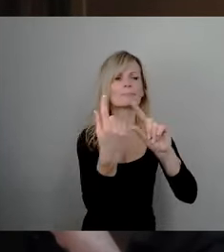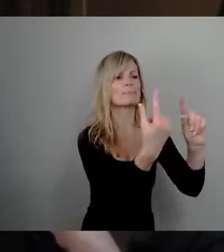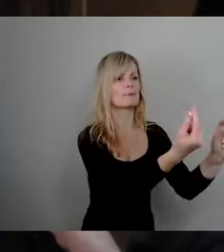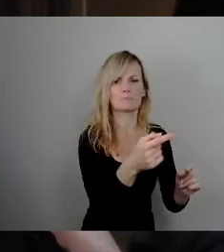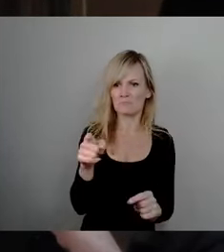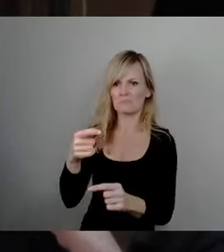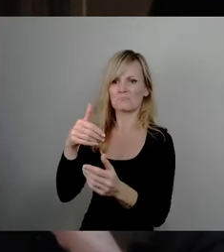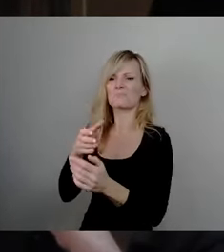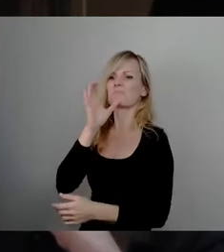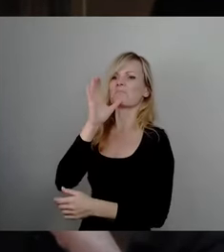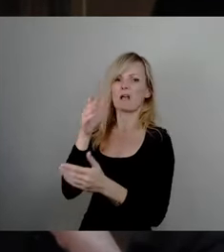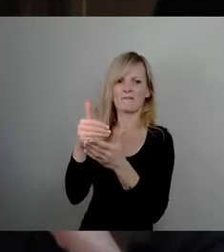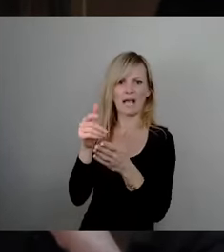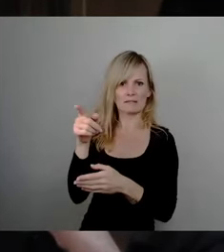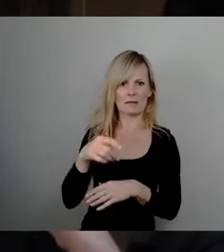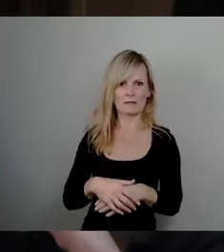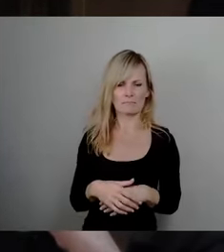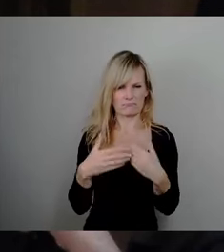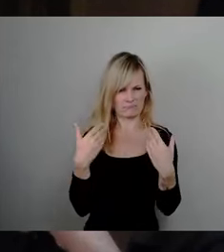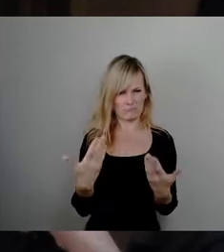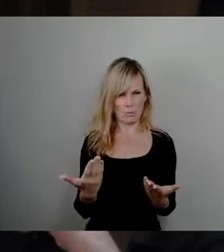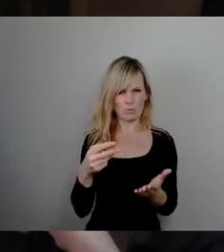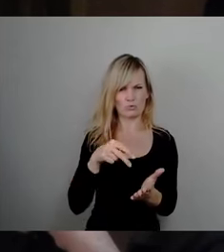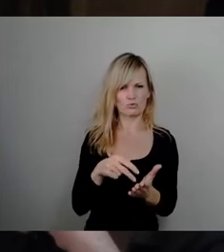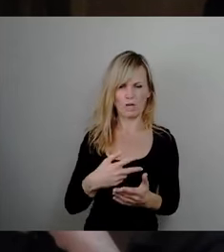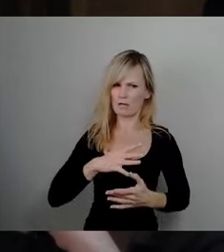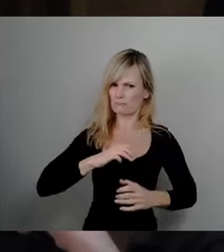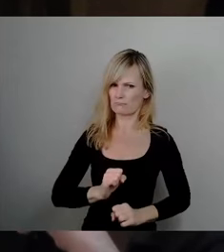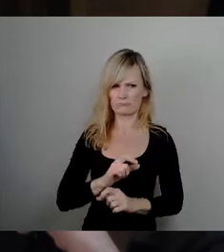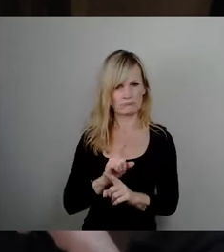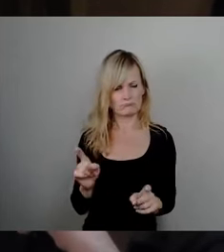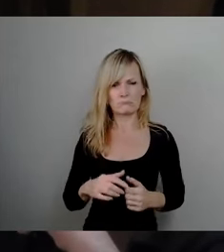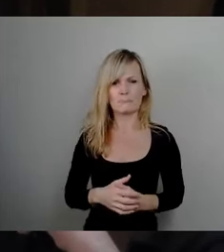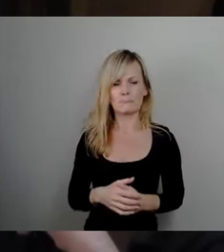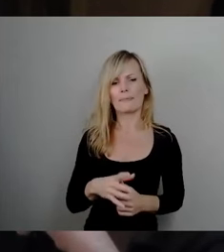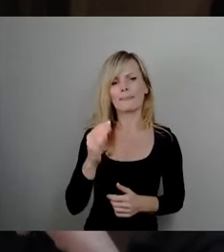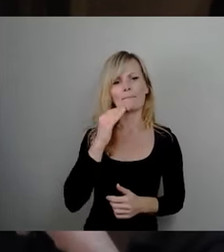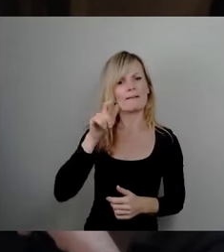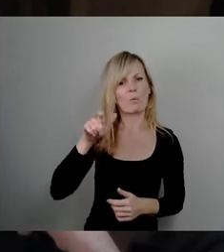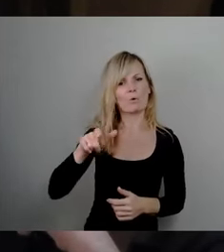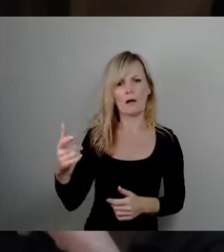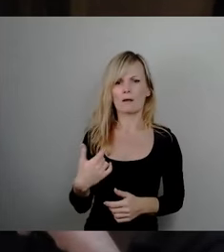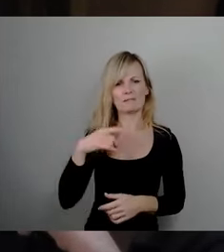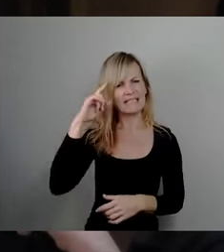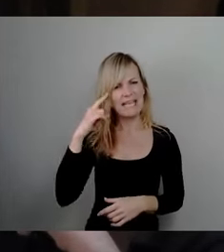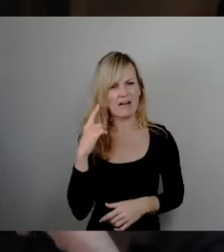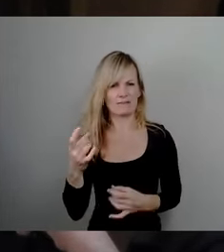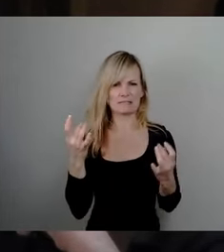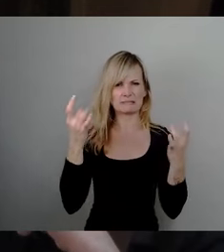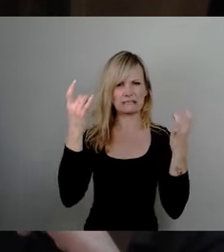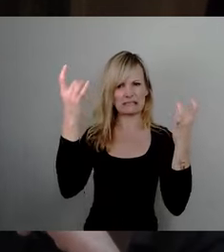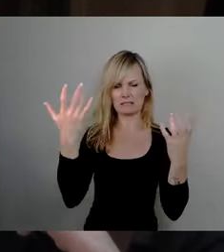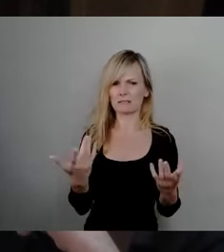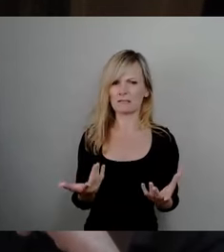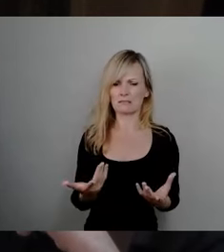Zustände. Die Anwohner sind davon einfach genervt oder sie fühlen sich im Stich